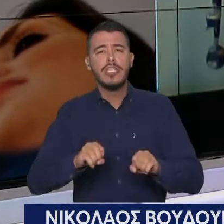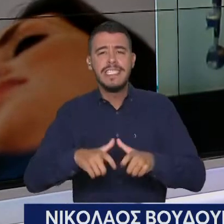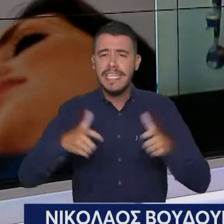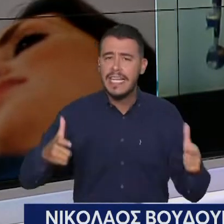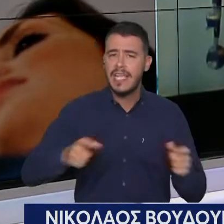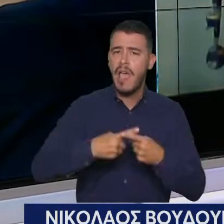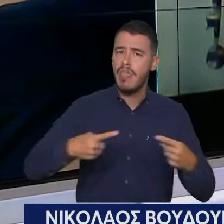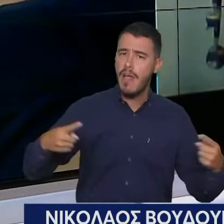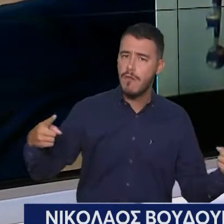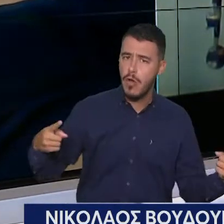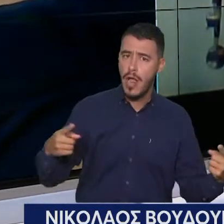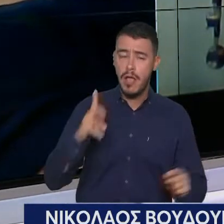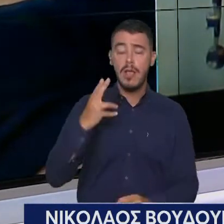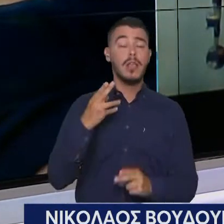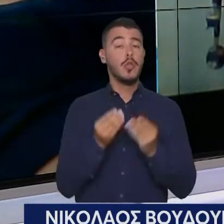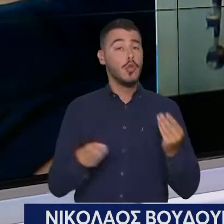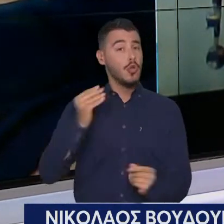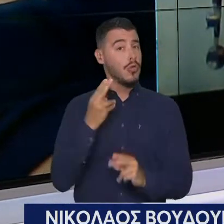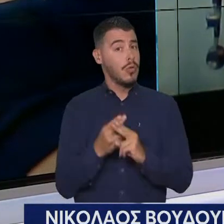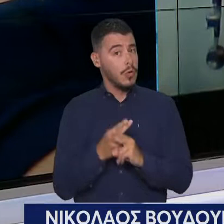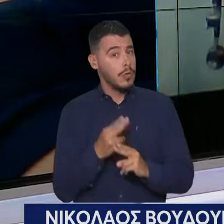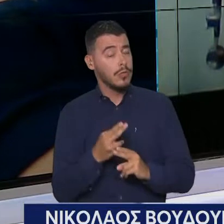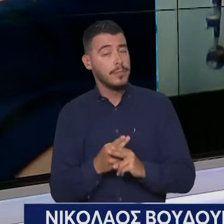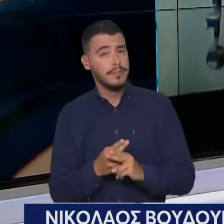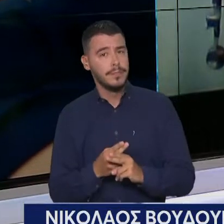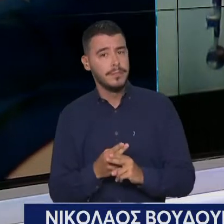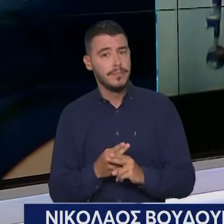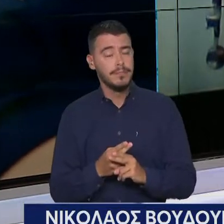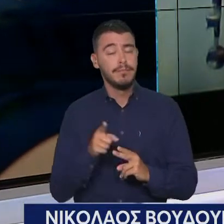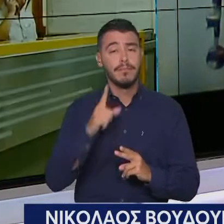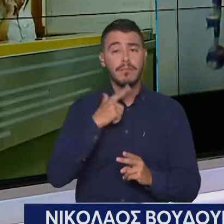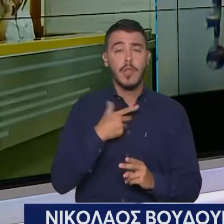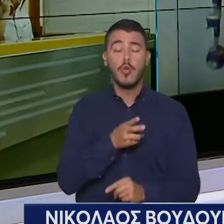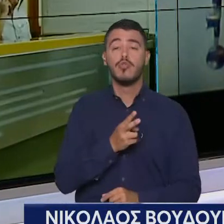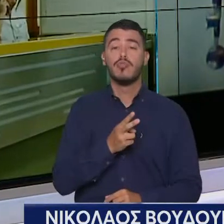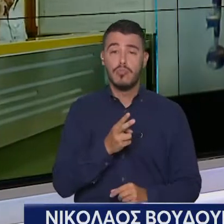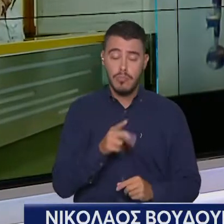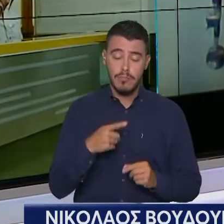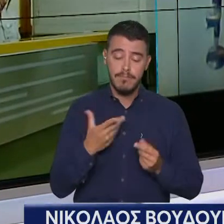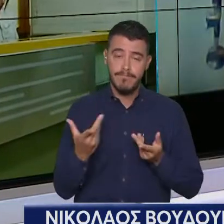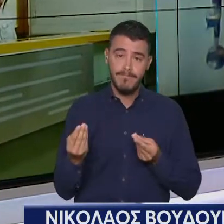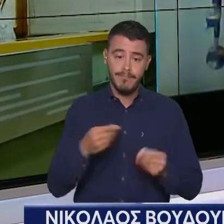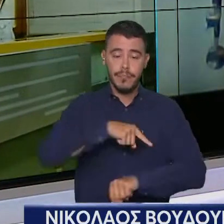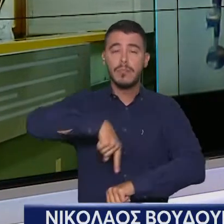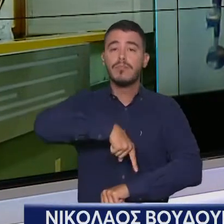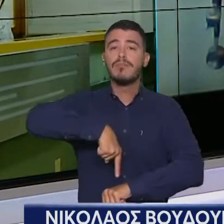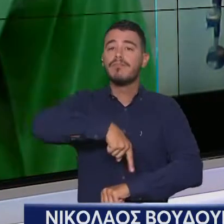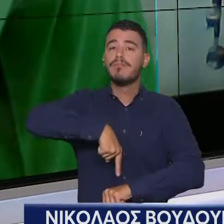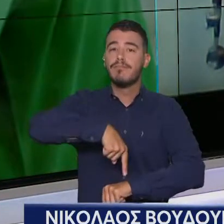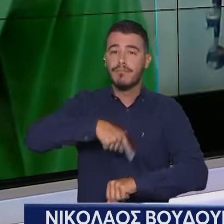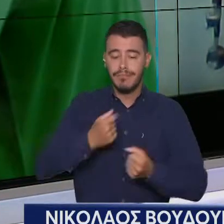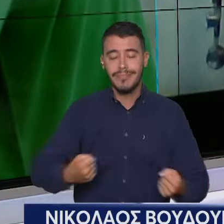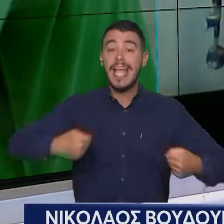και βεβαίως το πιο σημαντικό, να αφιερωθεί ποιοτικός και σωστός χρόνος στα παιδιά μας, να τα